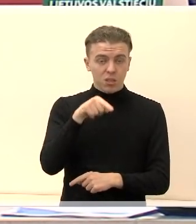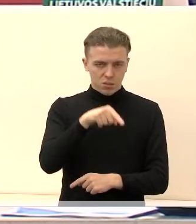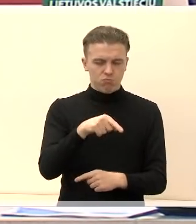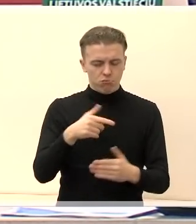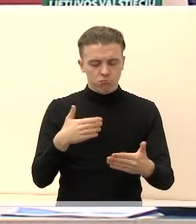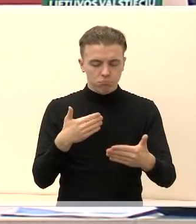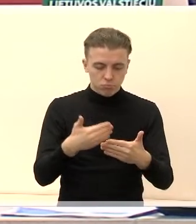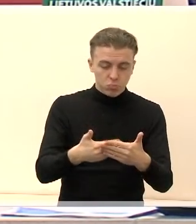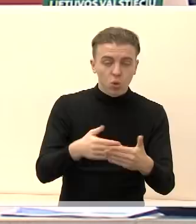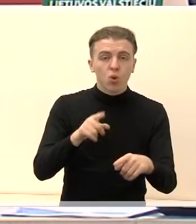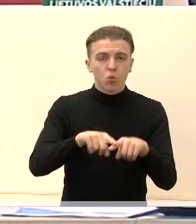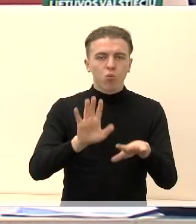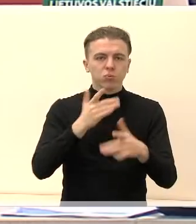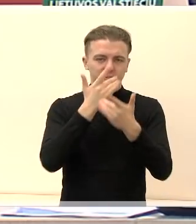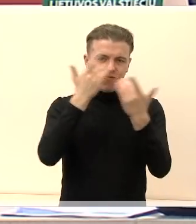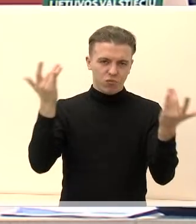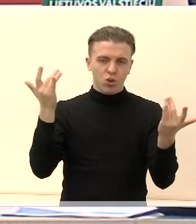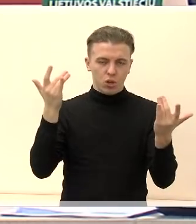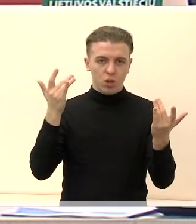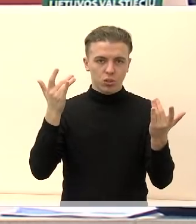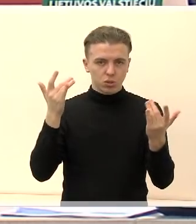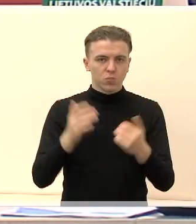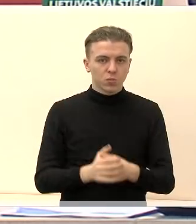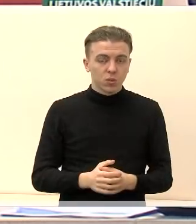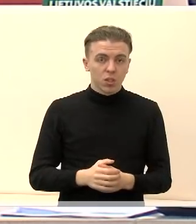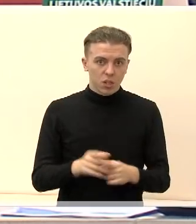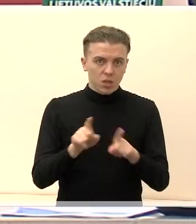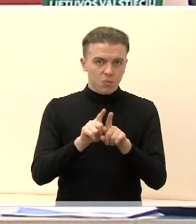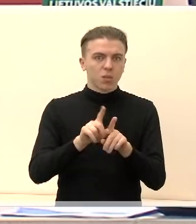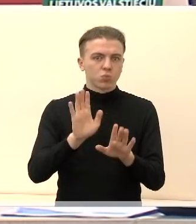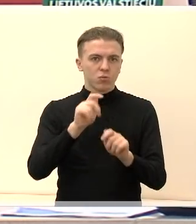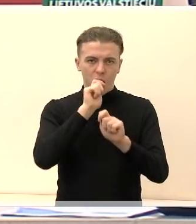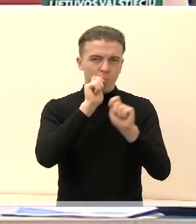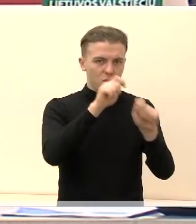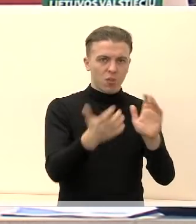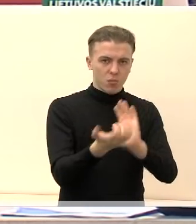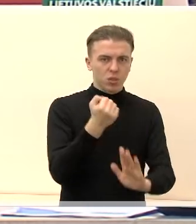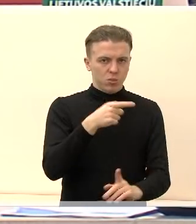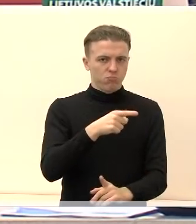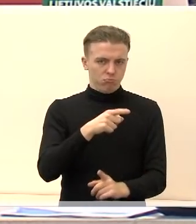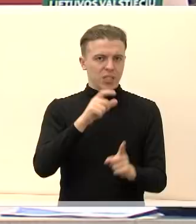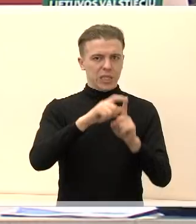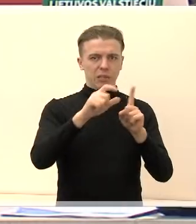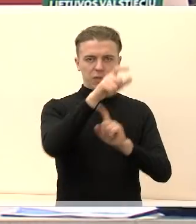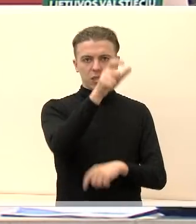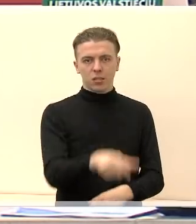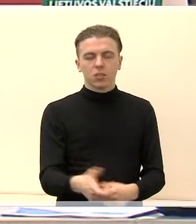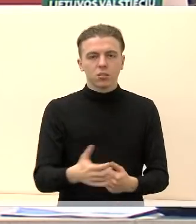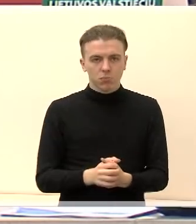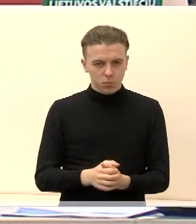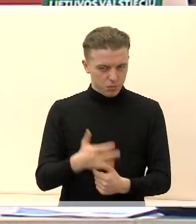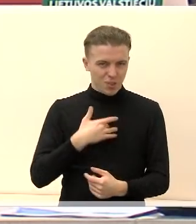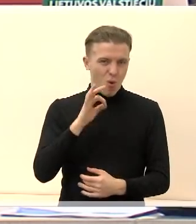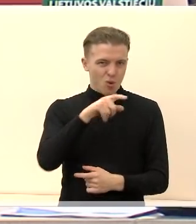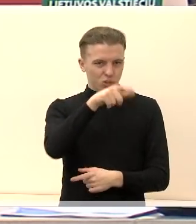artimiausių metų bus paviešintas ir panašu, kad netgi turbūt gaus apdovanojimą už savo didvyrišką darbą. Tai turbūt apie šitą